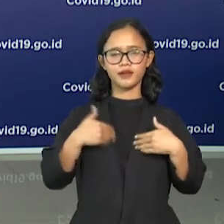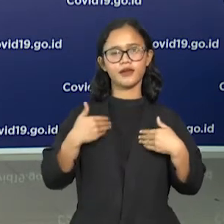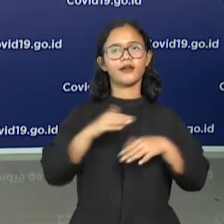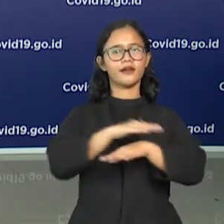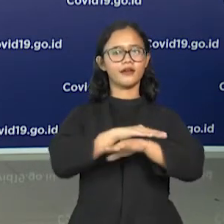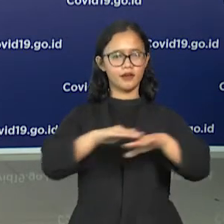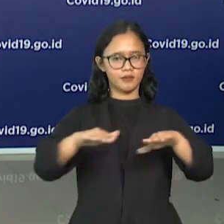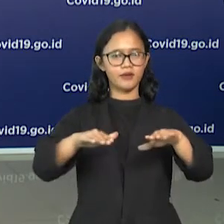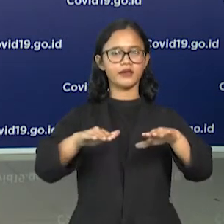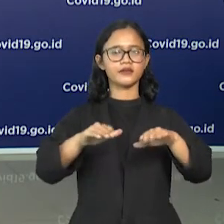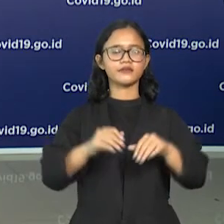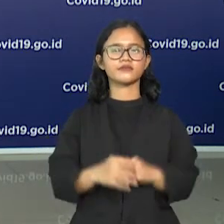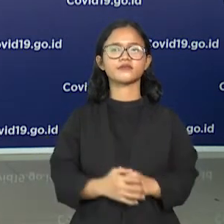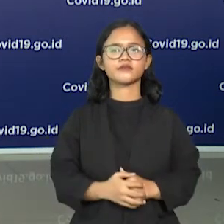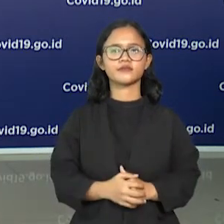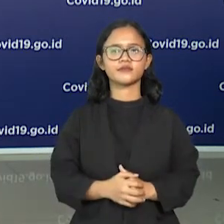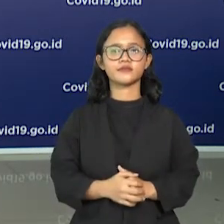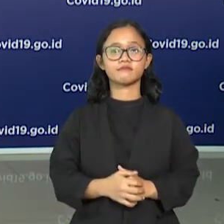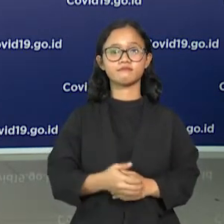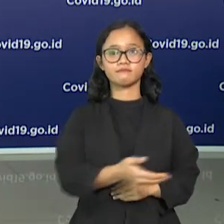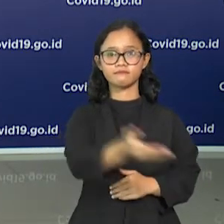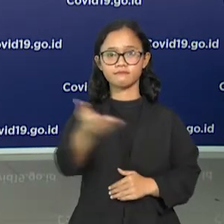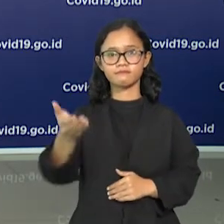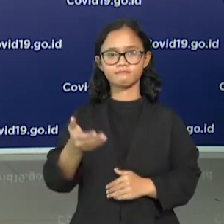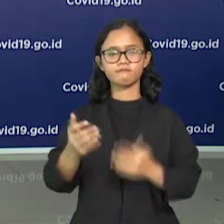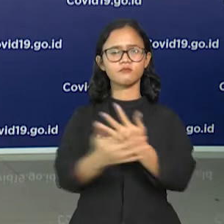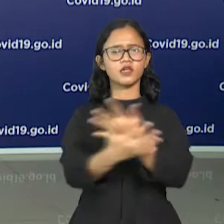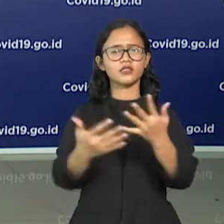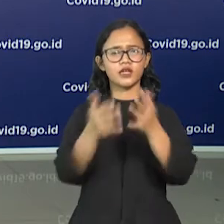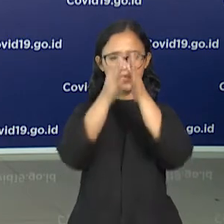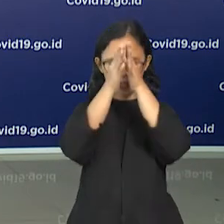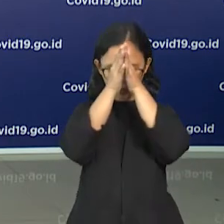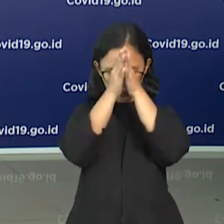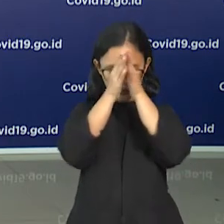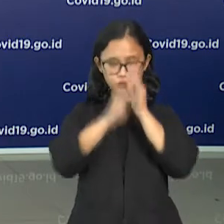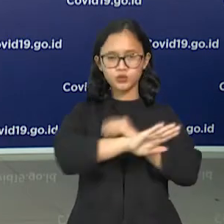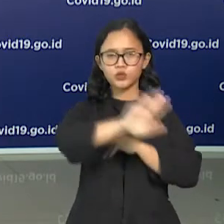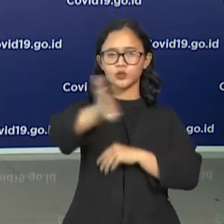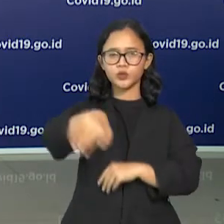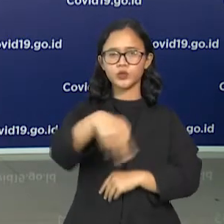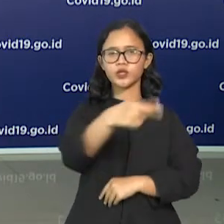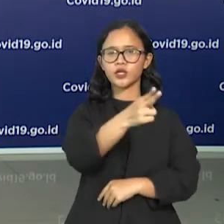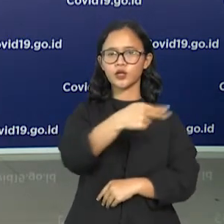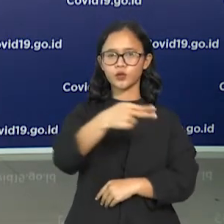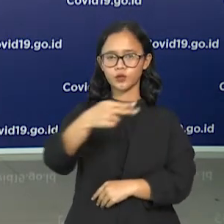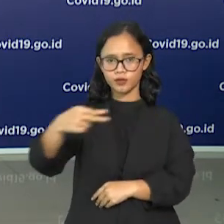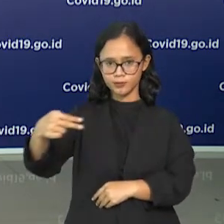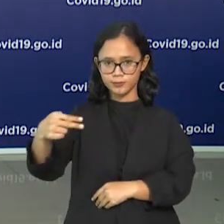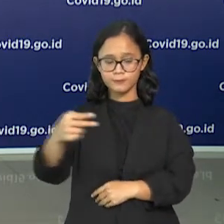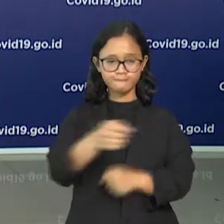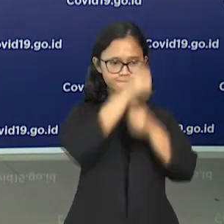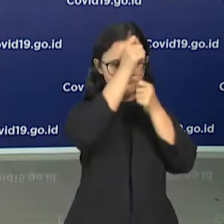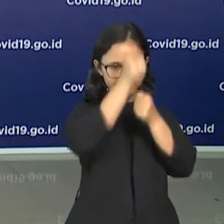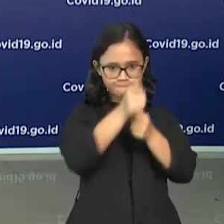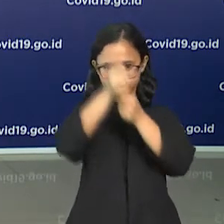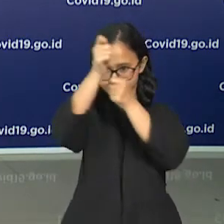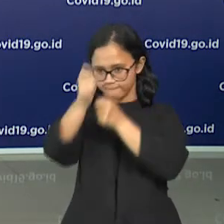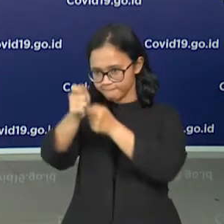selalu. Umat Hindu di seluruh tanah air yang saya hormati,